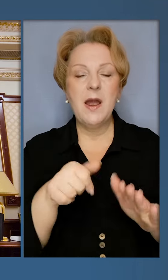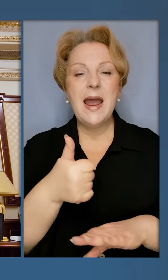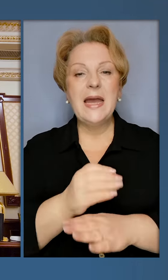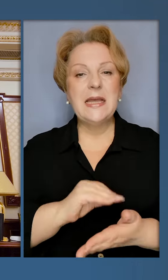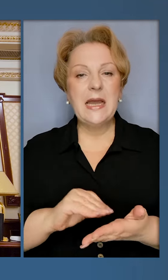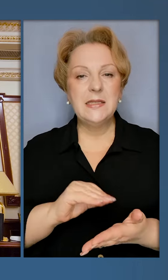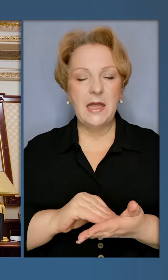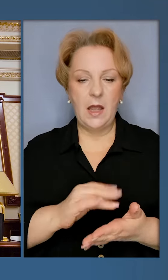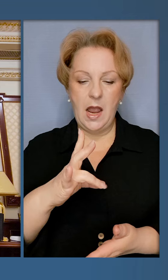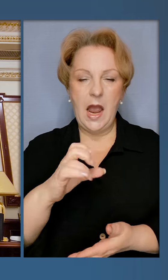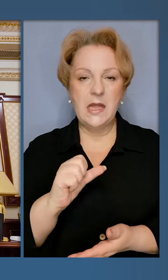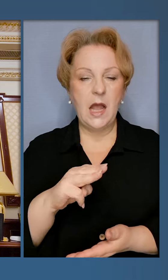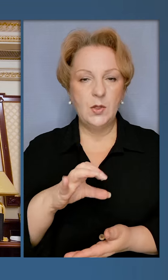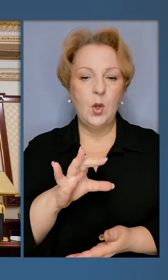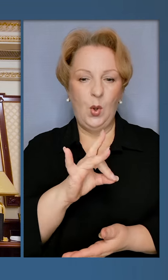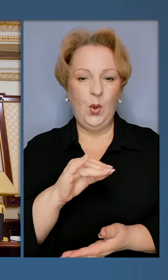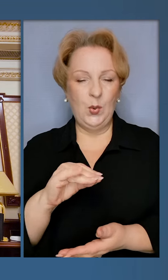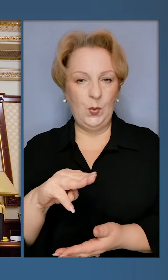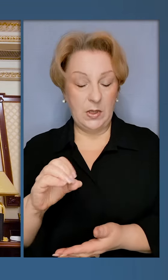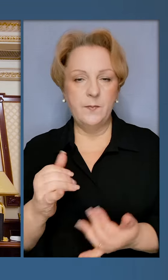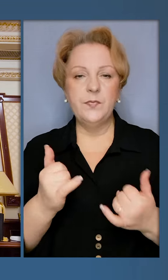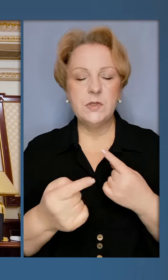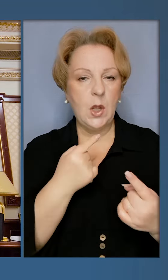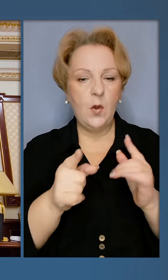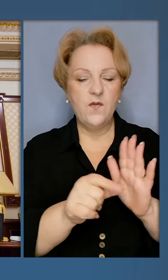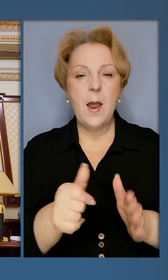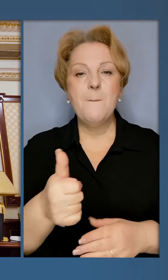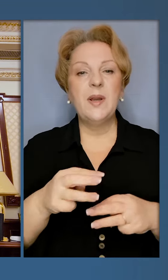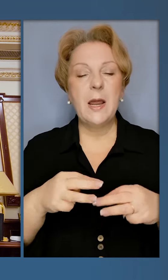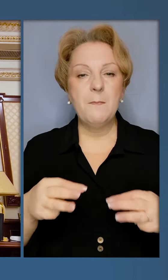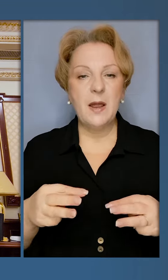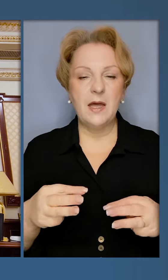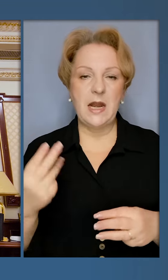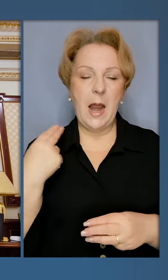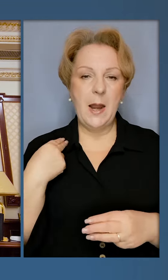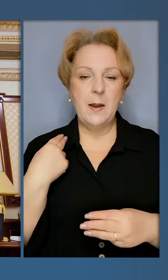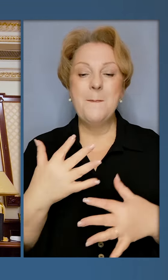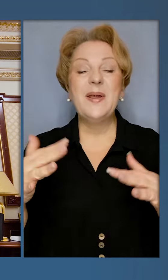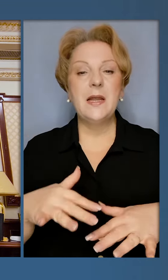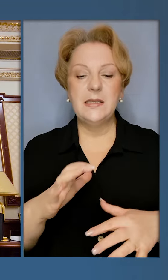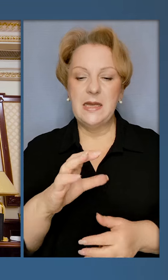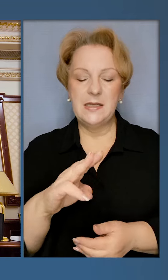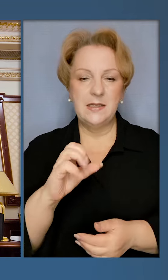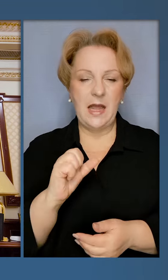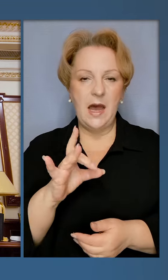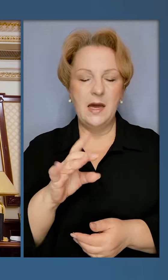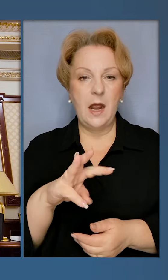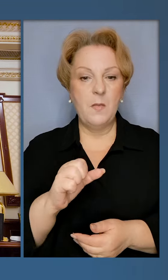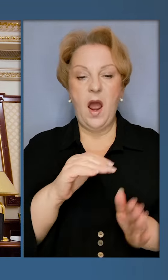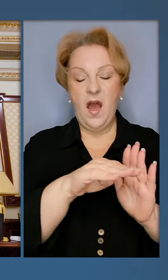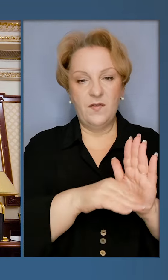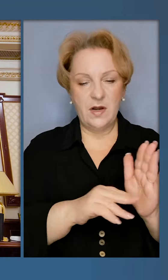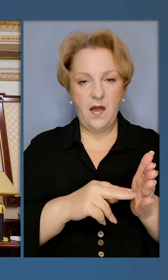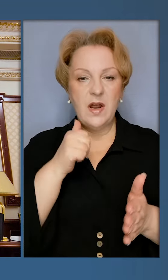з генсеком НАТО Марком Рюте. Сьогодні говорив з прем'єр-міністром Британії Стармером. В